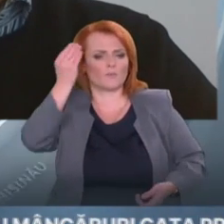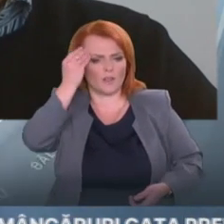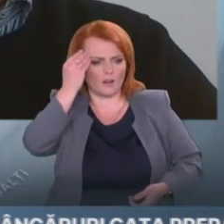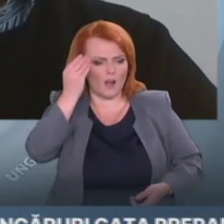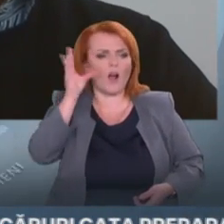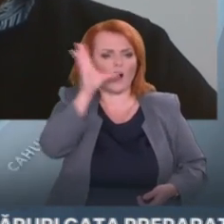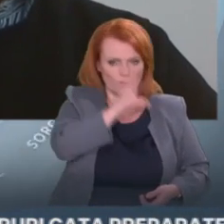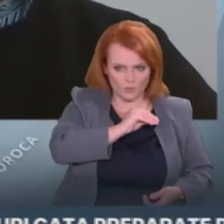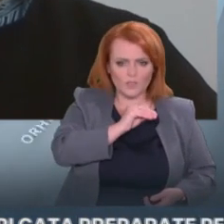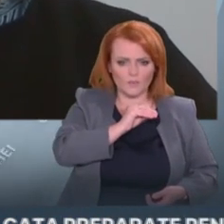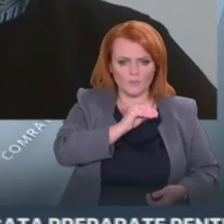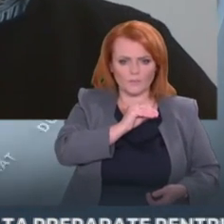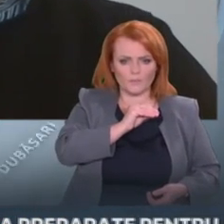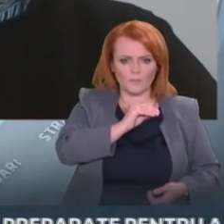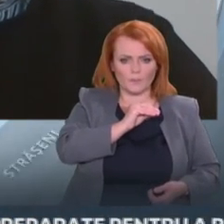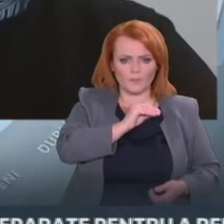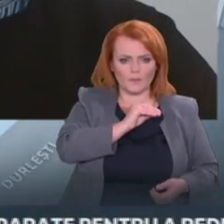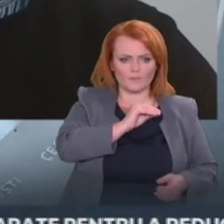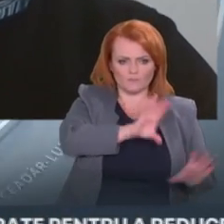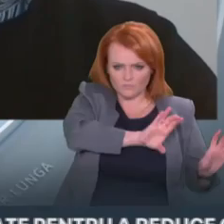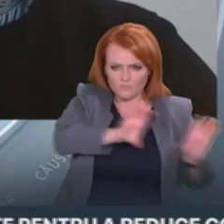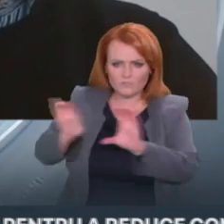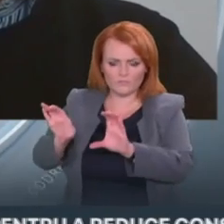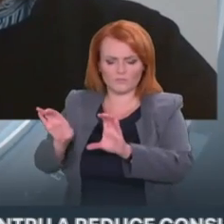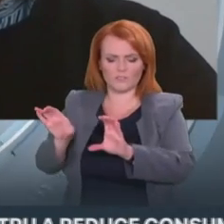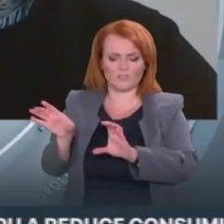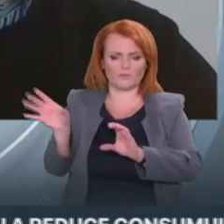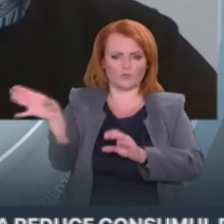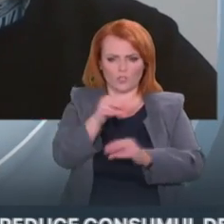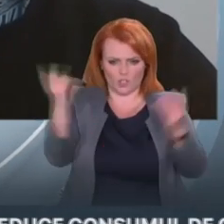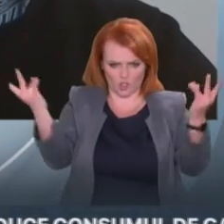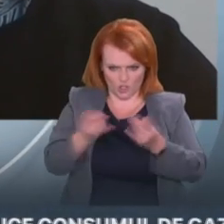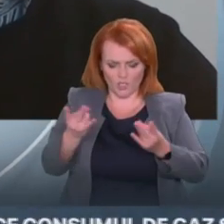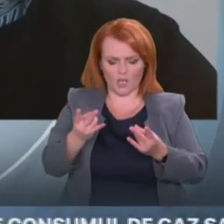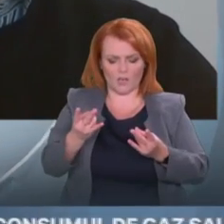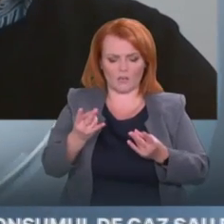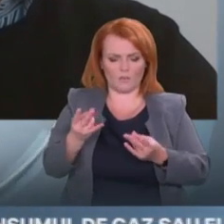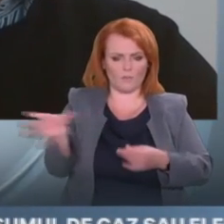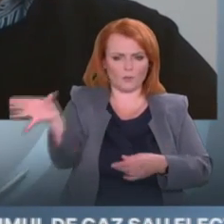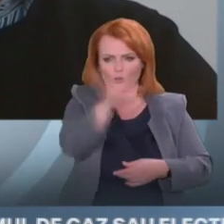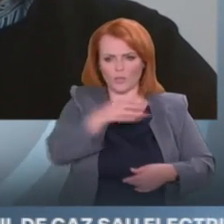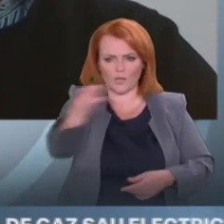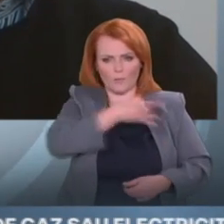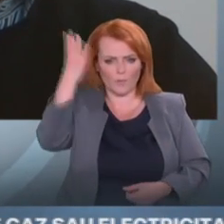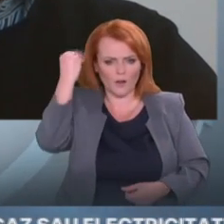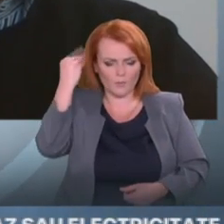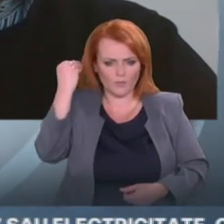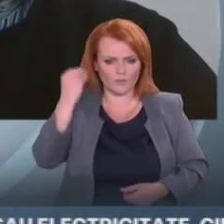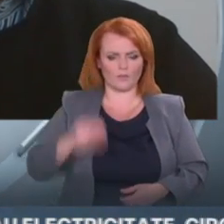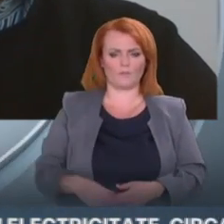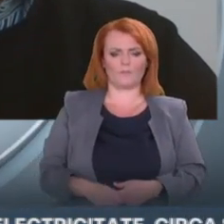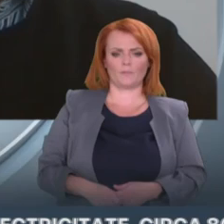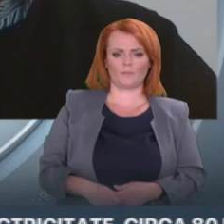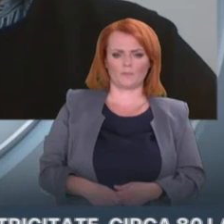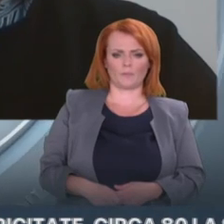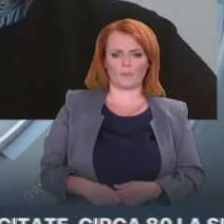putea să acopere tot necesarul și țara noastră va putea să facă față acestei